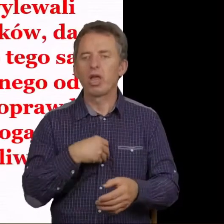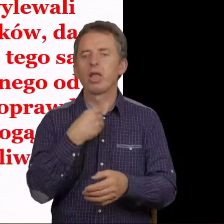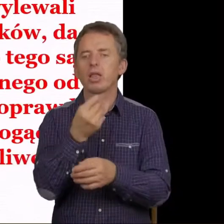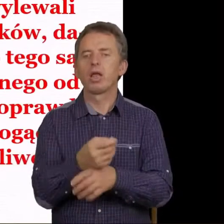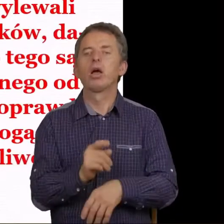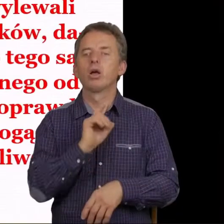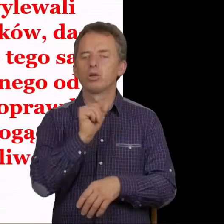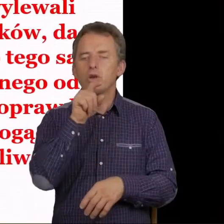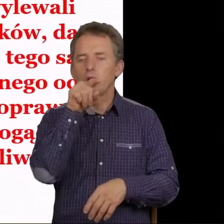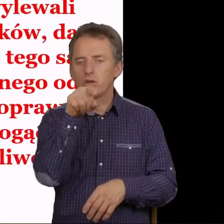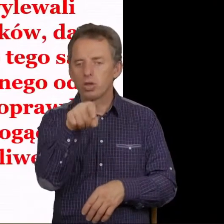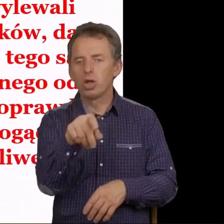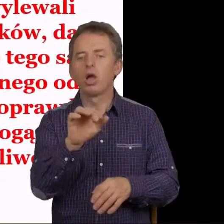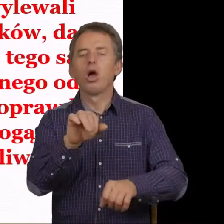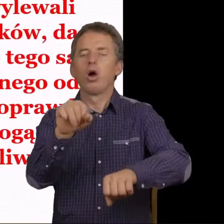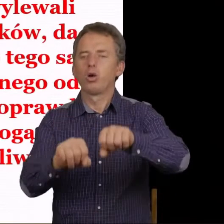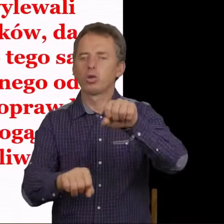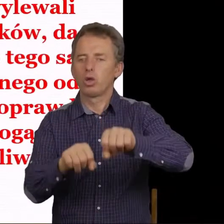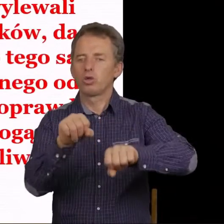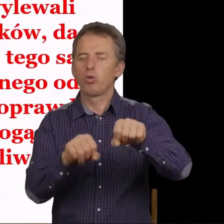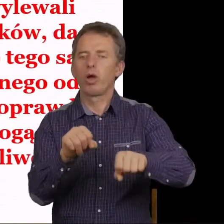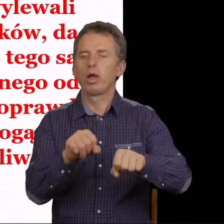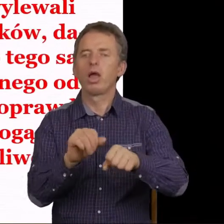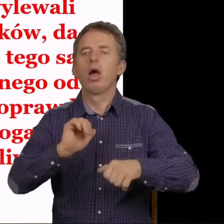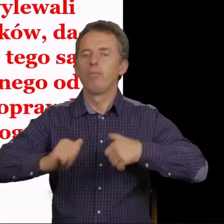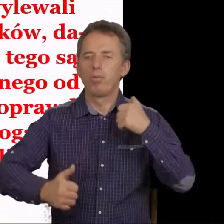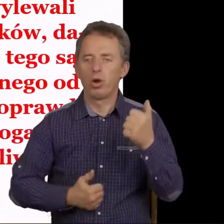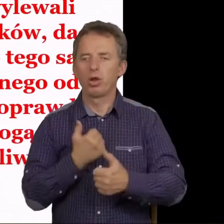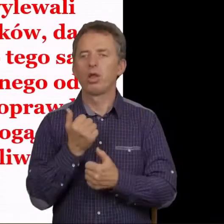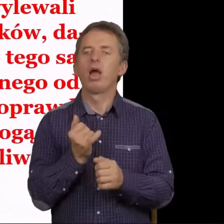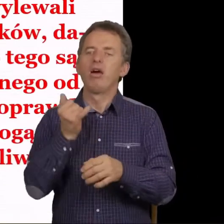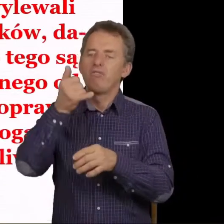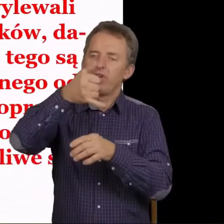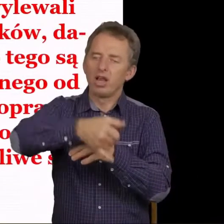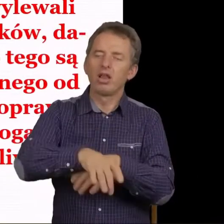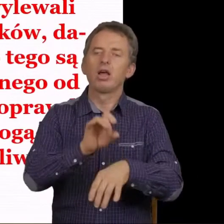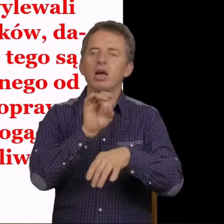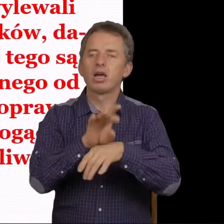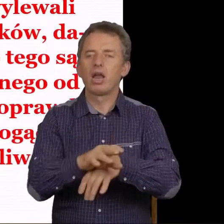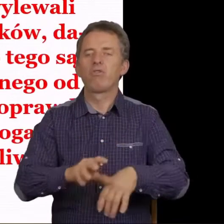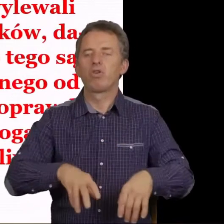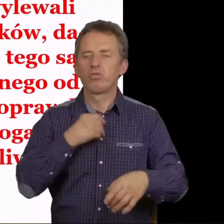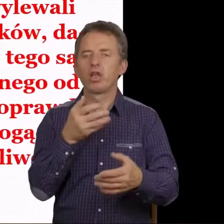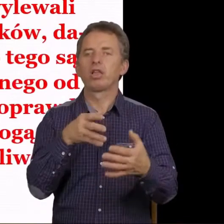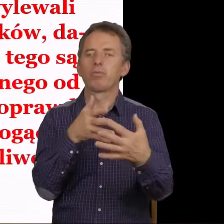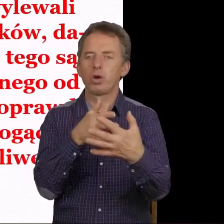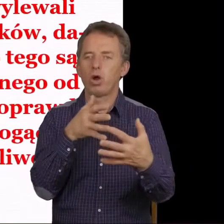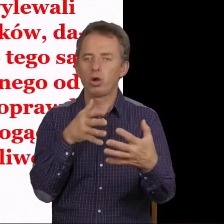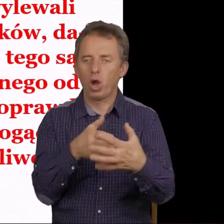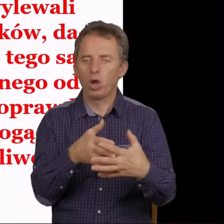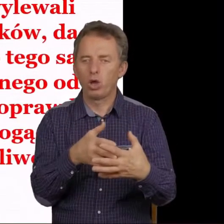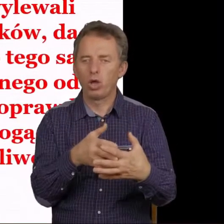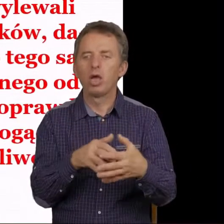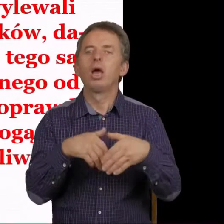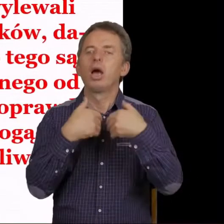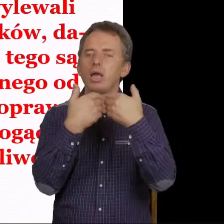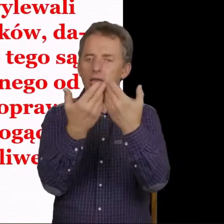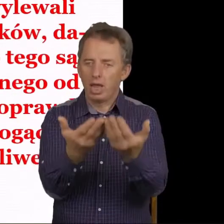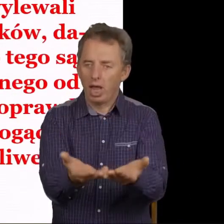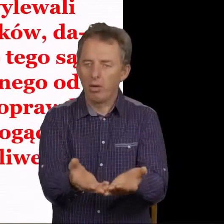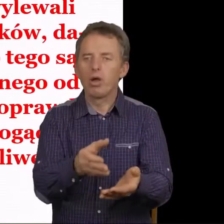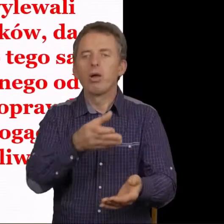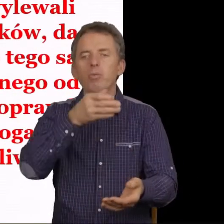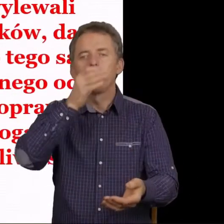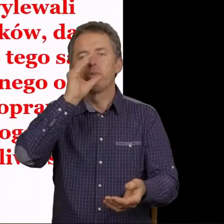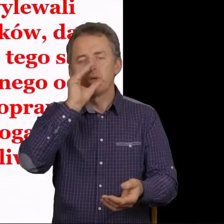że to osądziłeś, ponieważ wylewali krew świętych i proroków. Dałeś im też pić